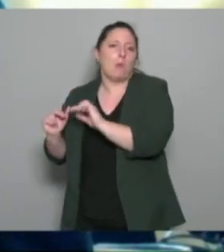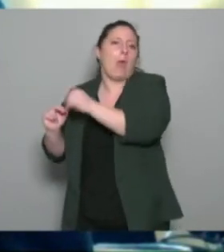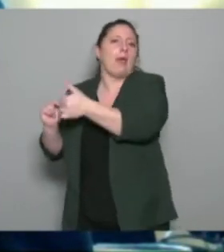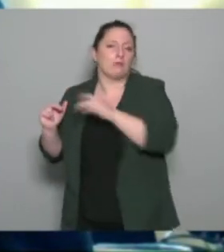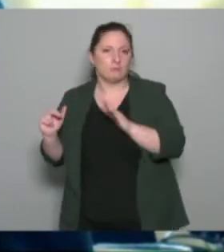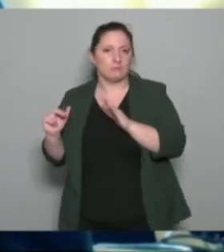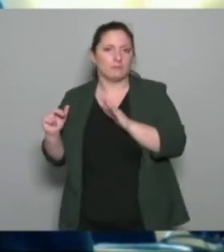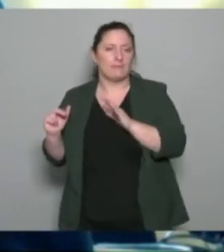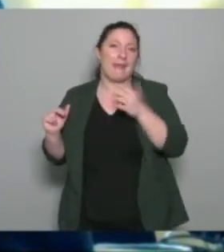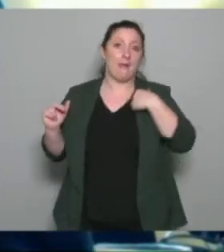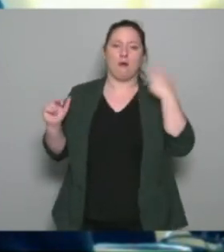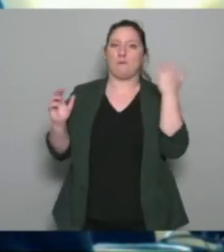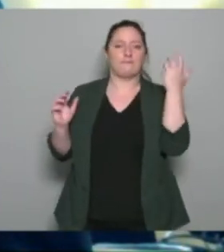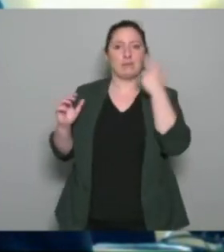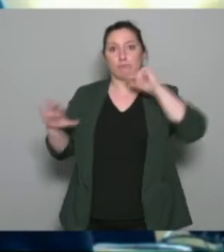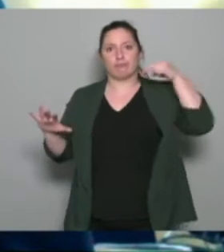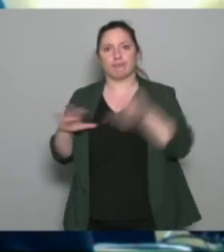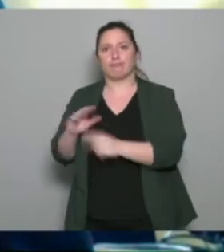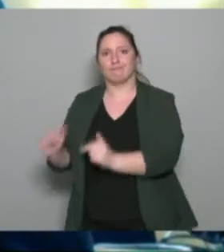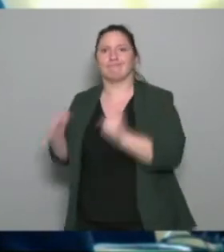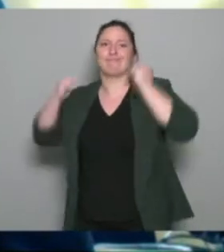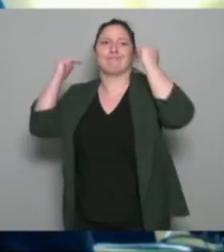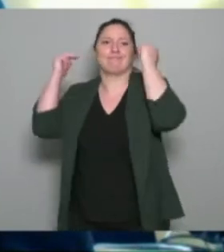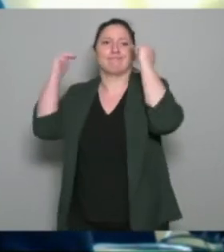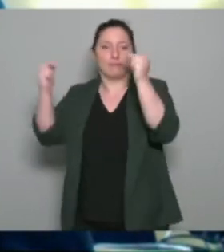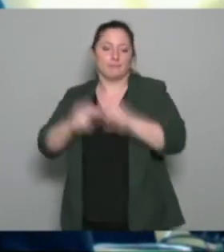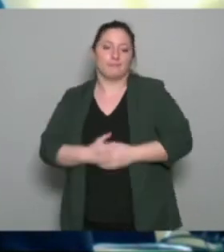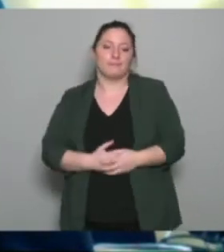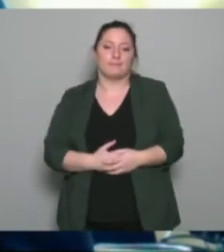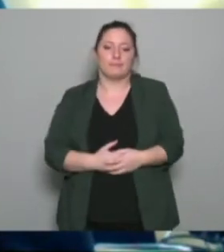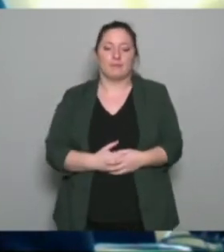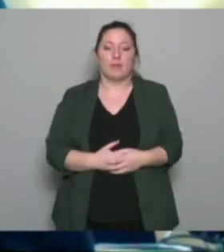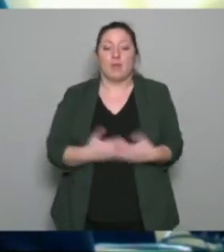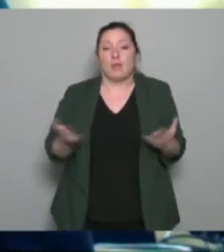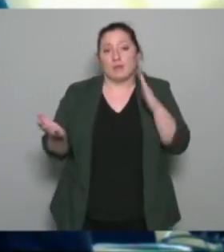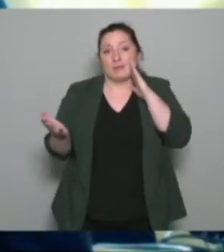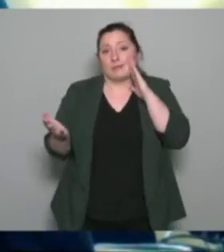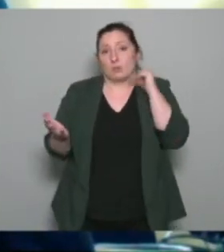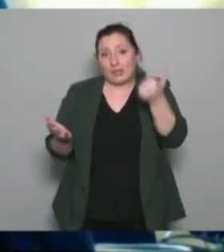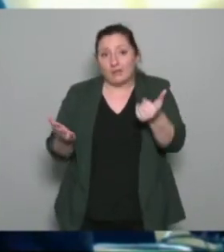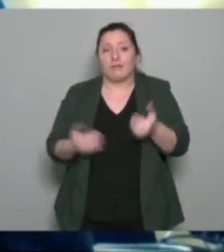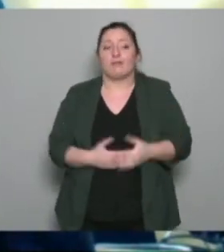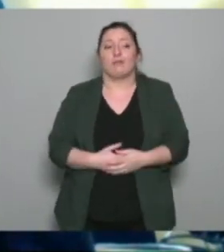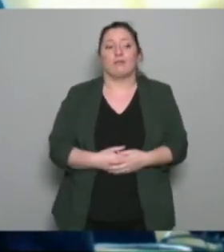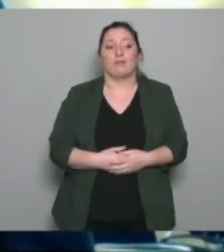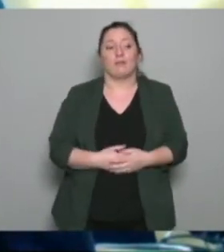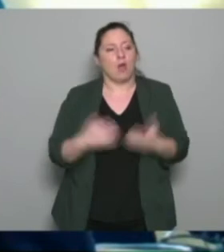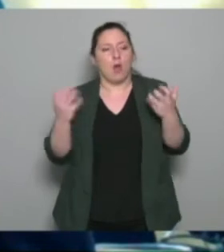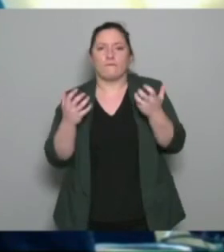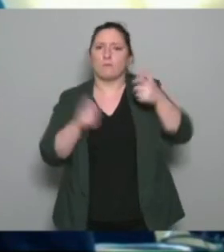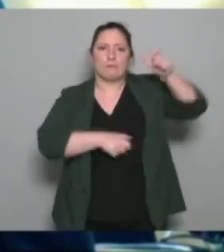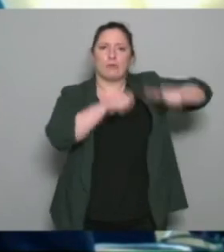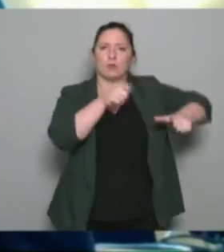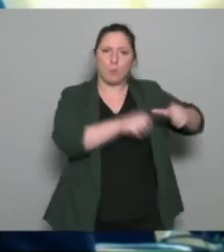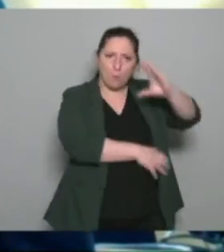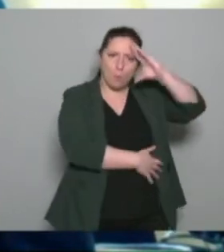loin et et pas faire d'impair et donc effectivement on voulait des professionnels pour assurer